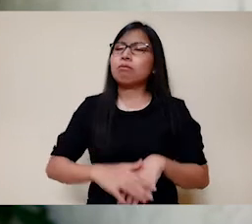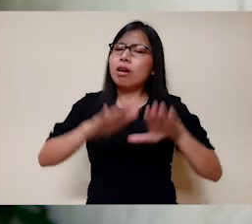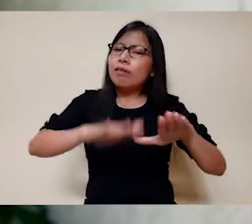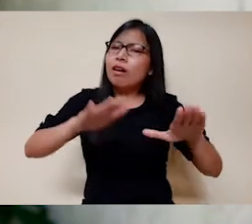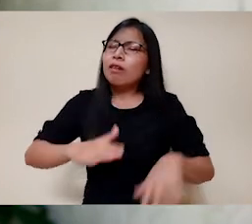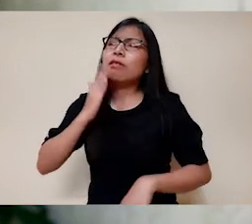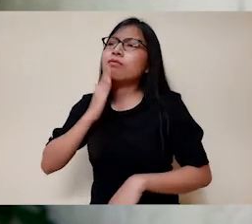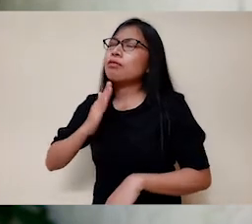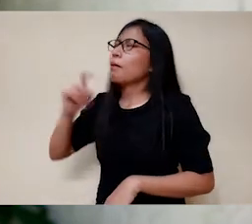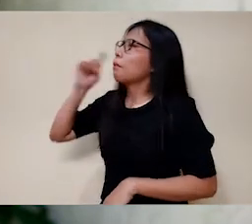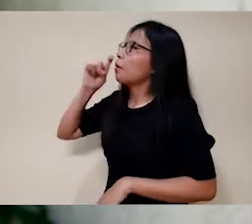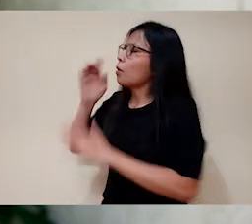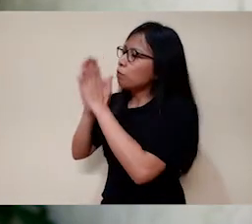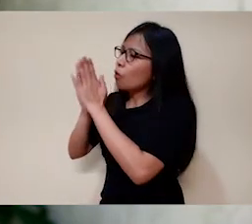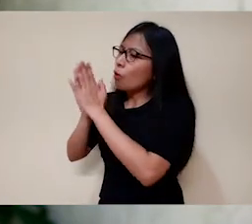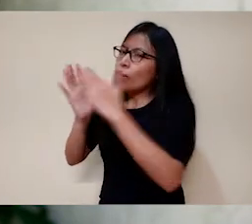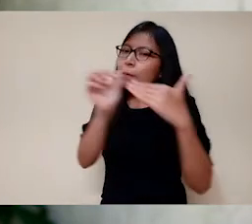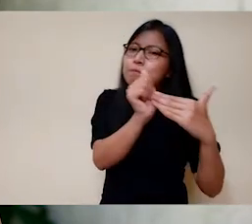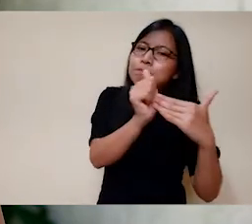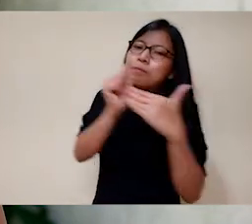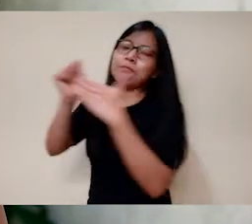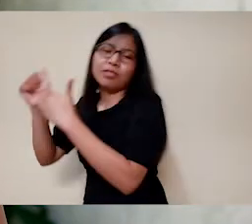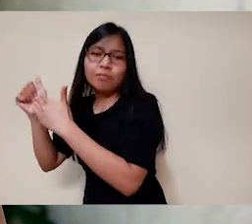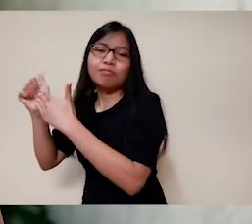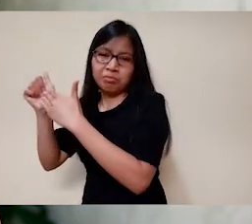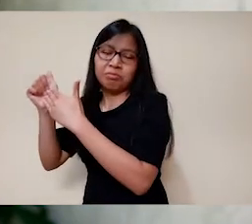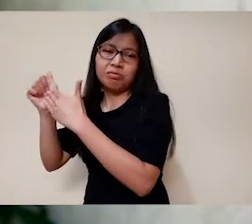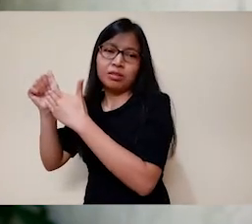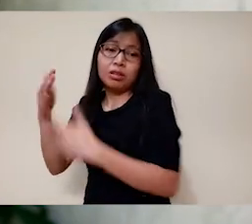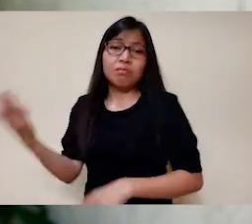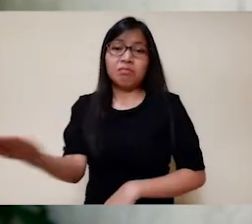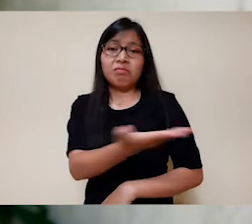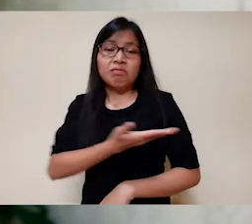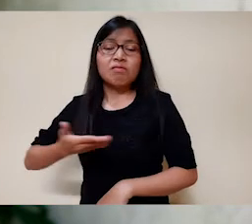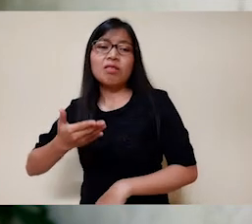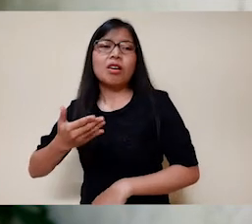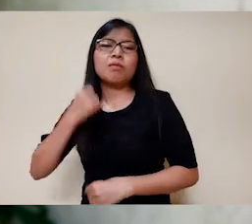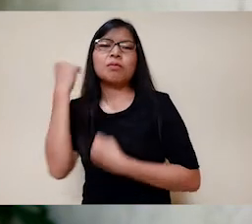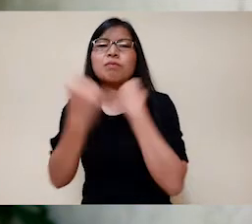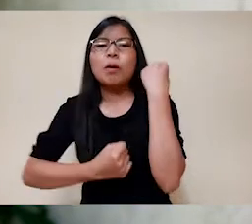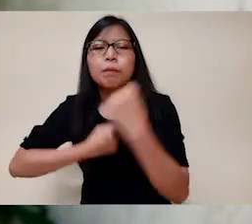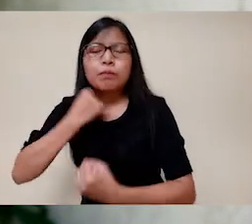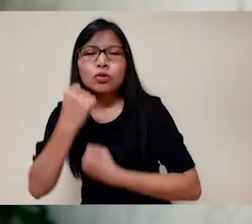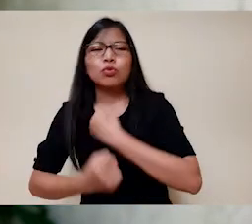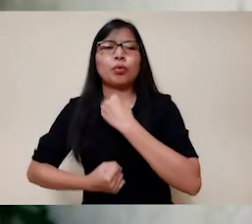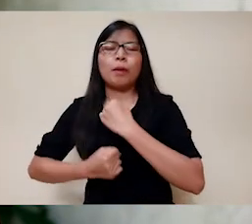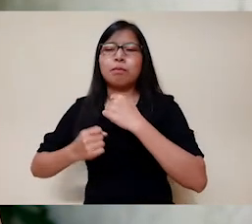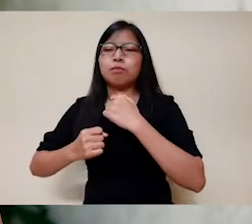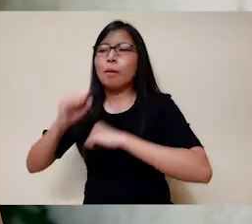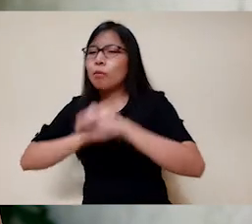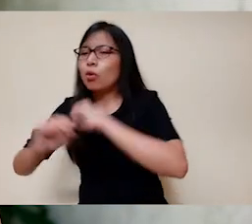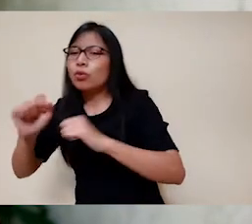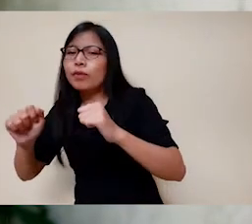masa muda kami. Agar kami mencintai hidup ini, memperjuangkan apa yang baik di dalam Kristus, dalam